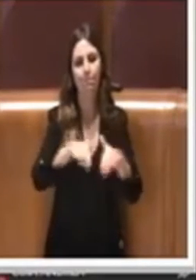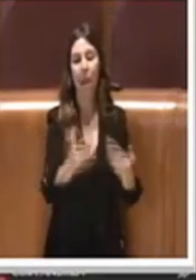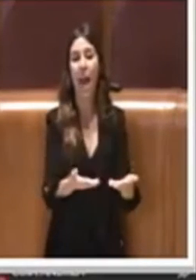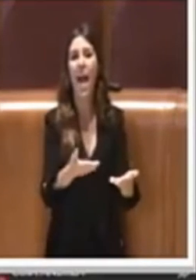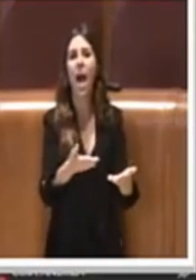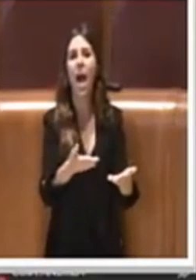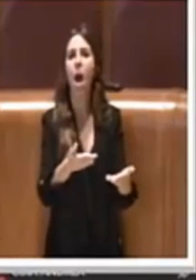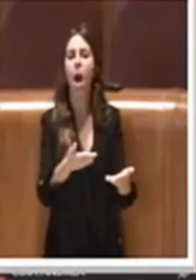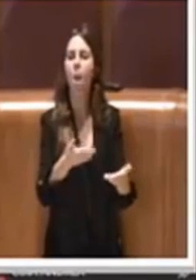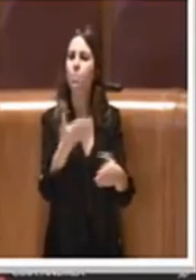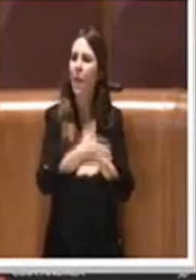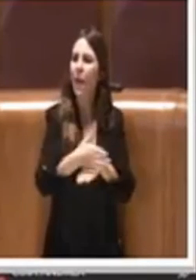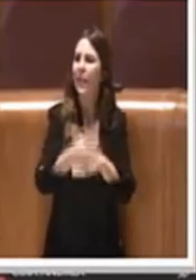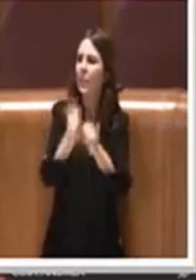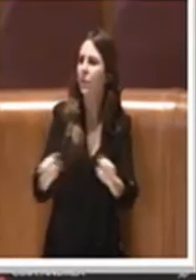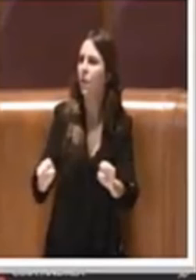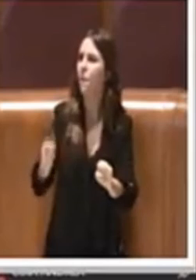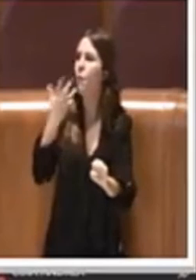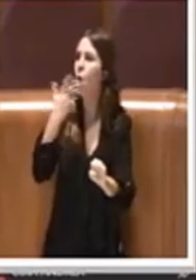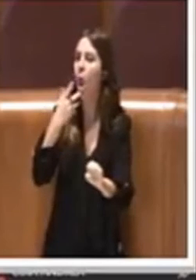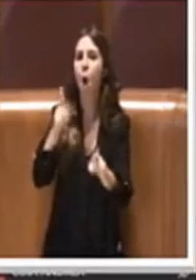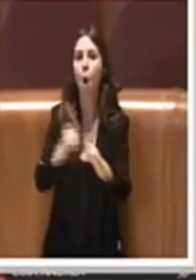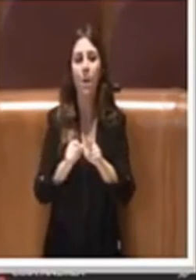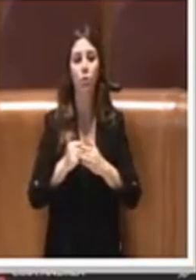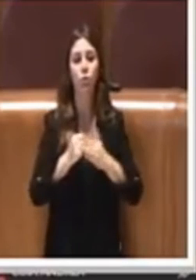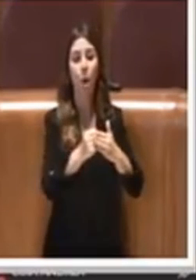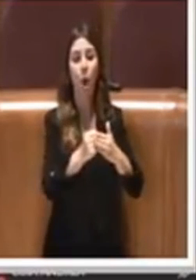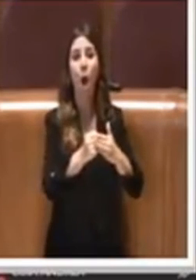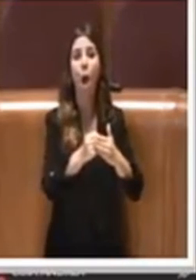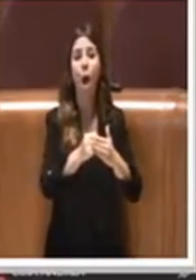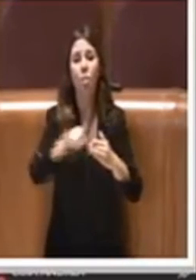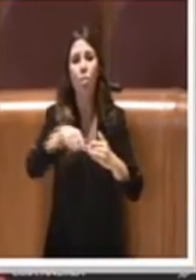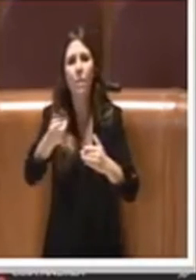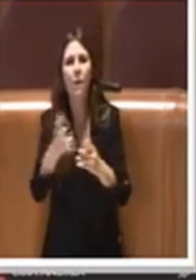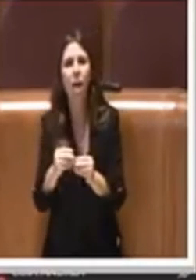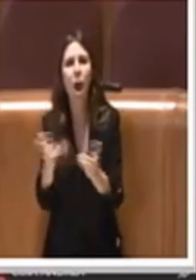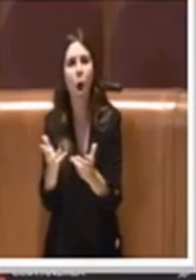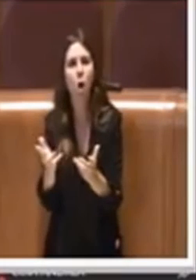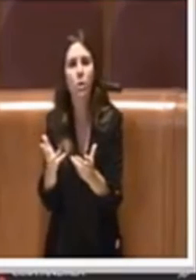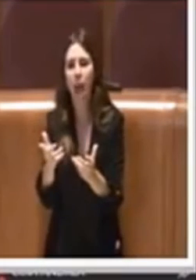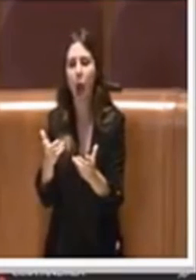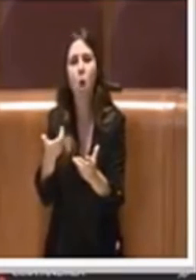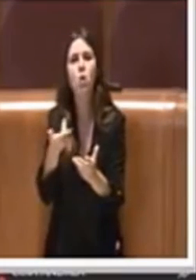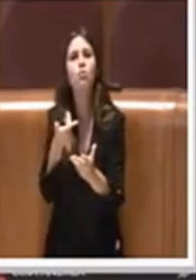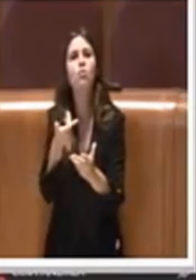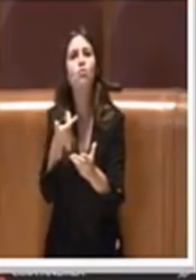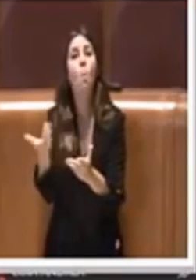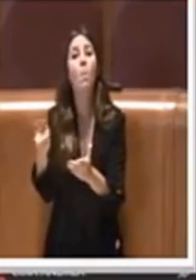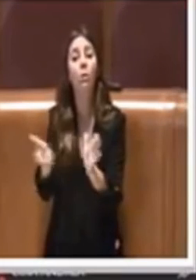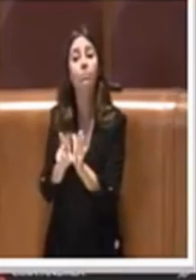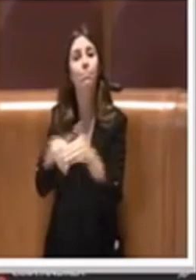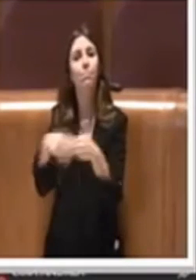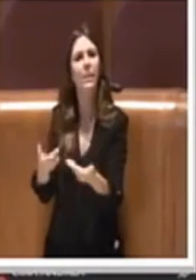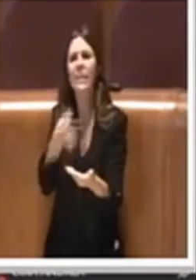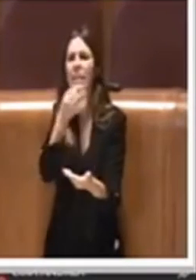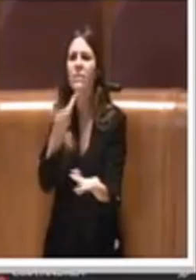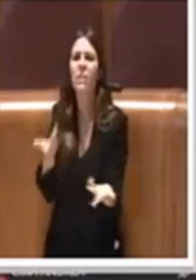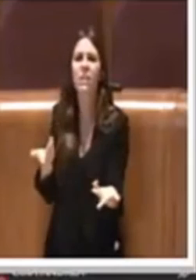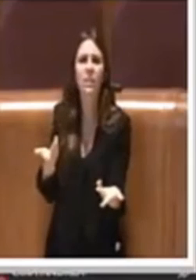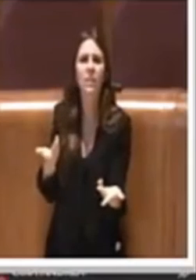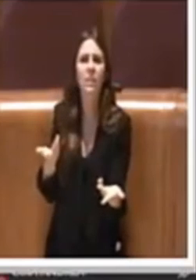prima dice che vuole dare sostegno a questo regolamento e poi fa cadere il numero legale, perciò io veramente trovo poco sensato l'intervento